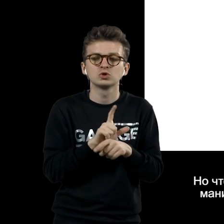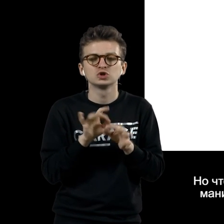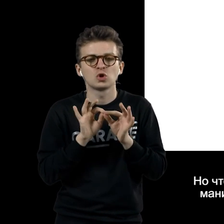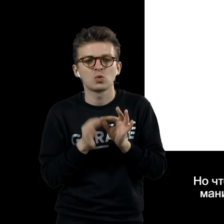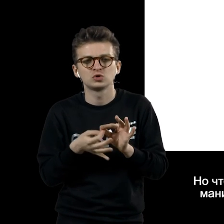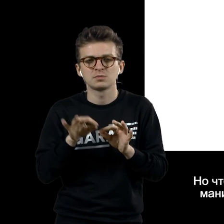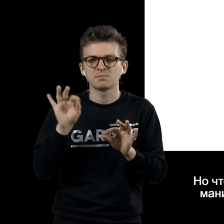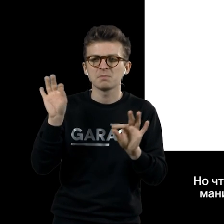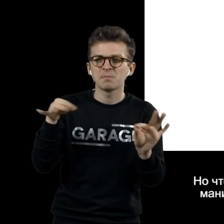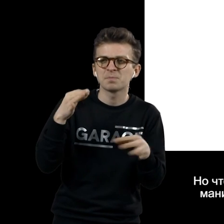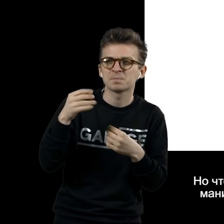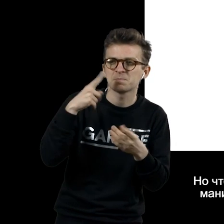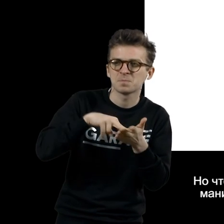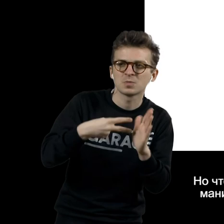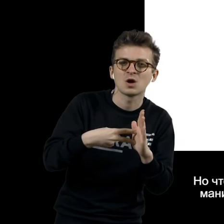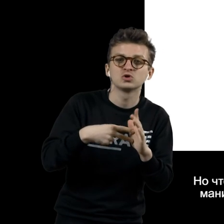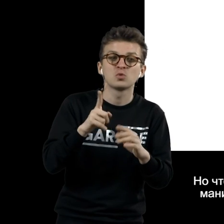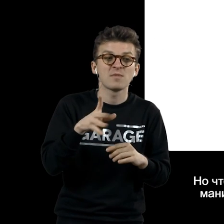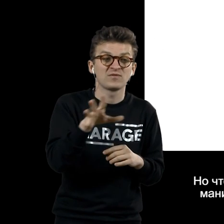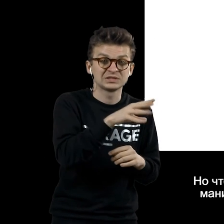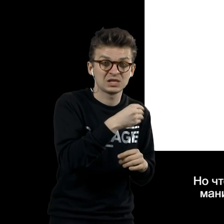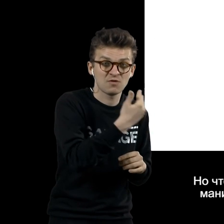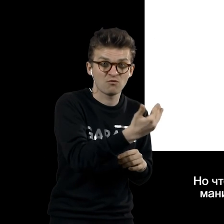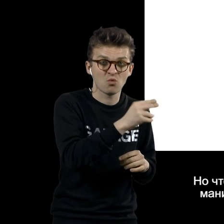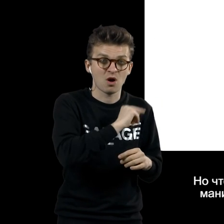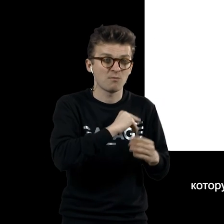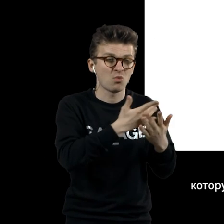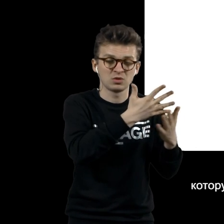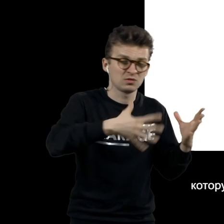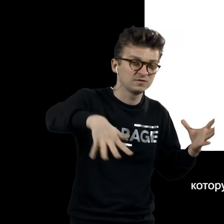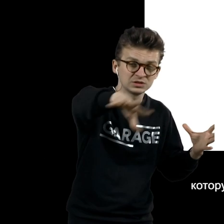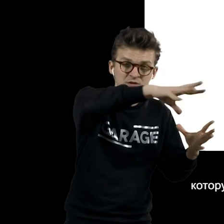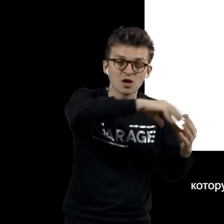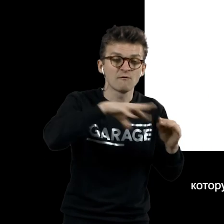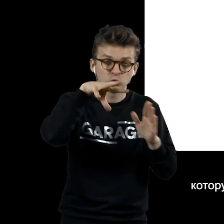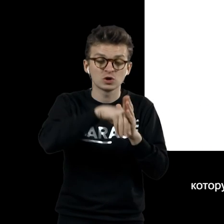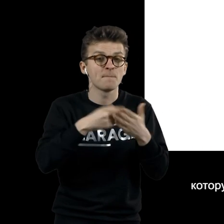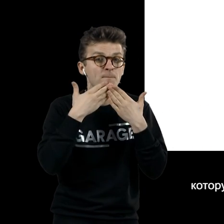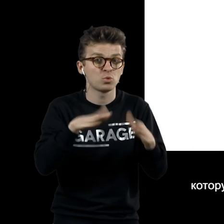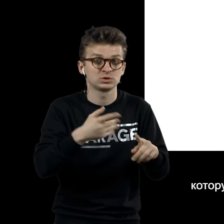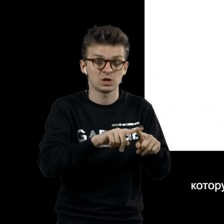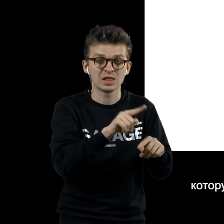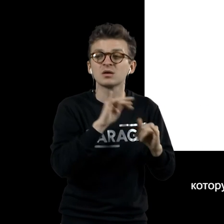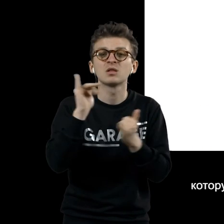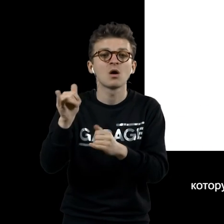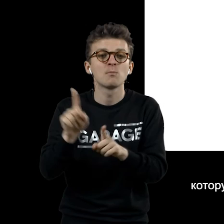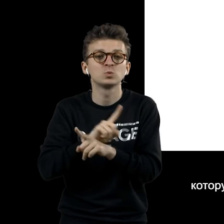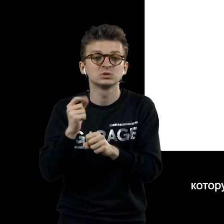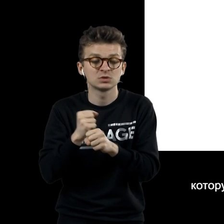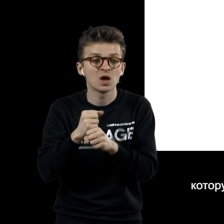манипуляциями, чтобы все его работы, включая эту самую последнюю работу, которую он делал специально для музея,